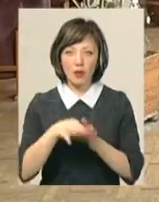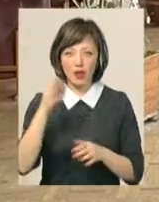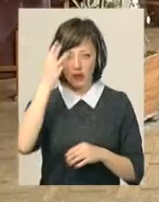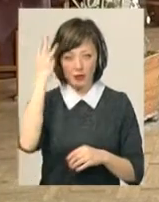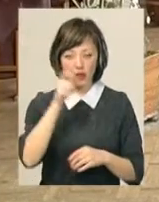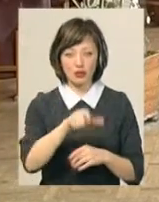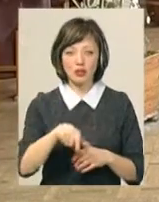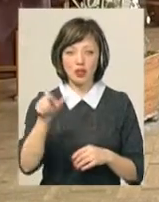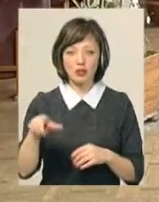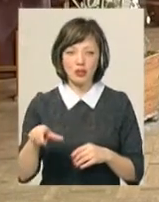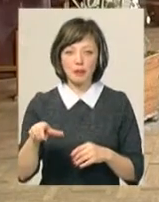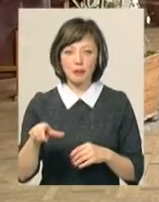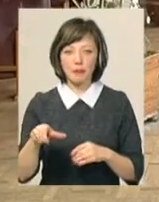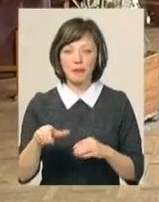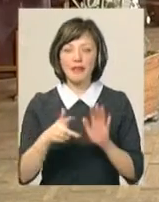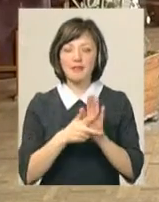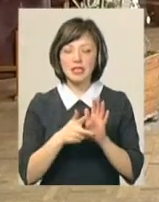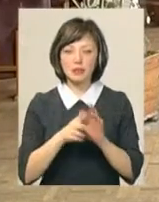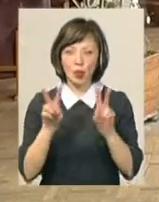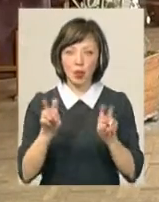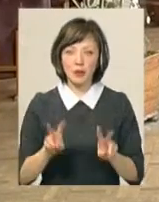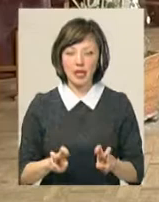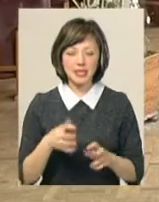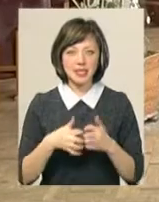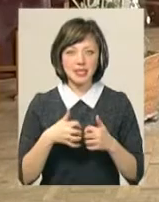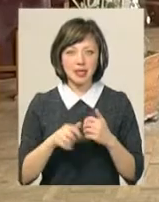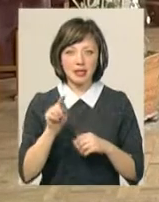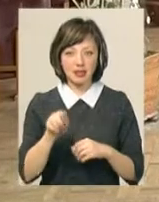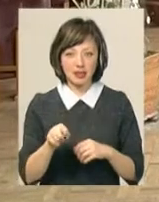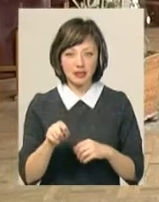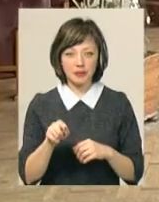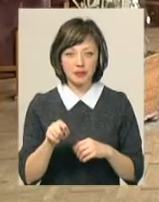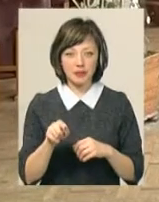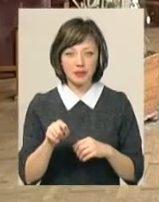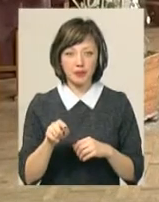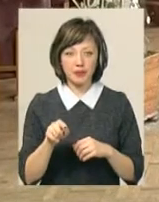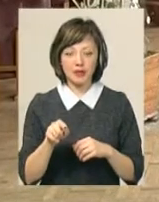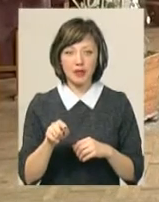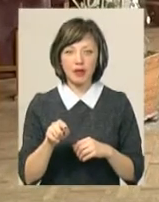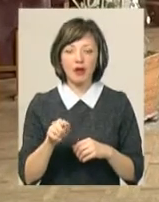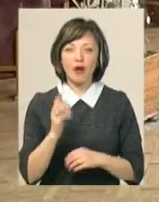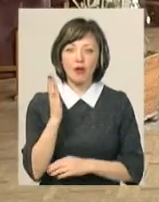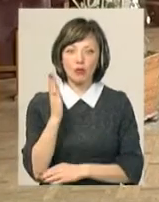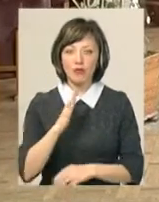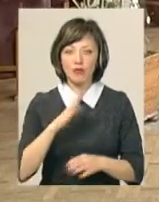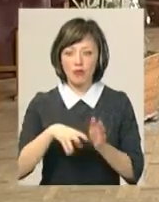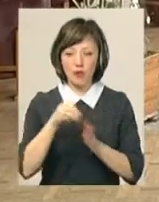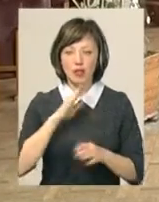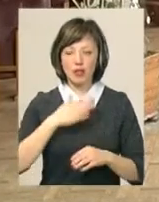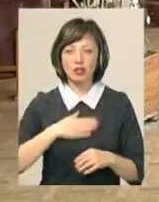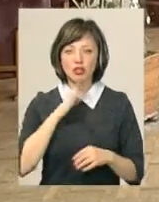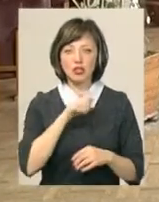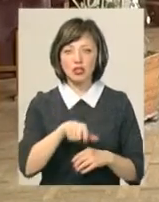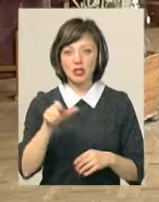хмельничани. Вісім номінацій, за які голосували наші жінки,